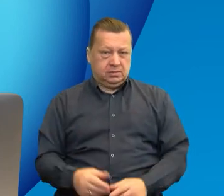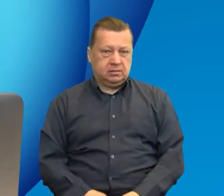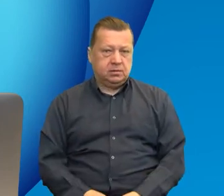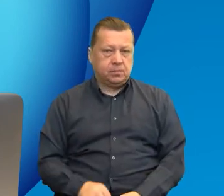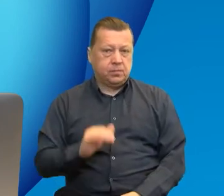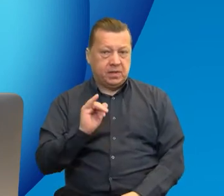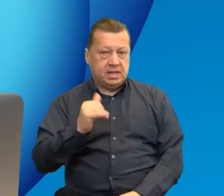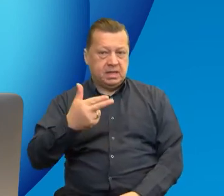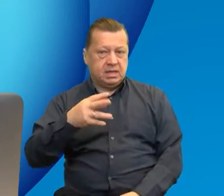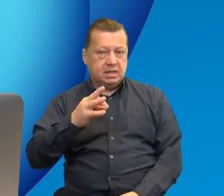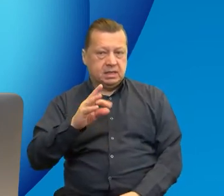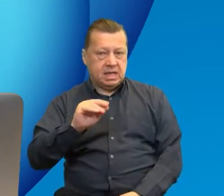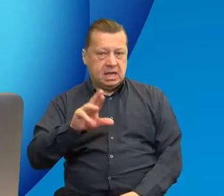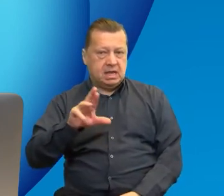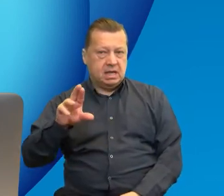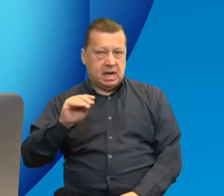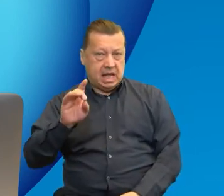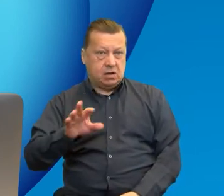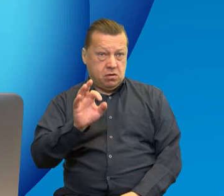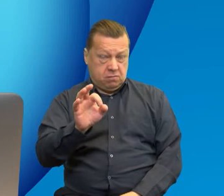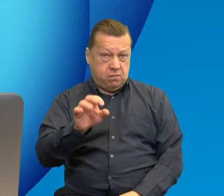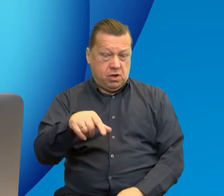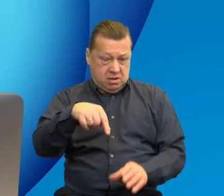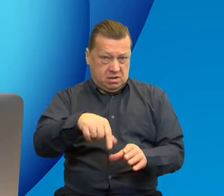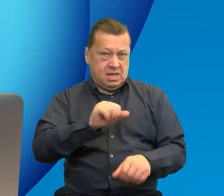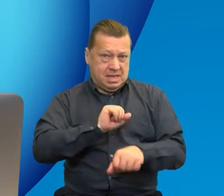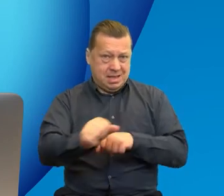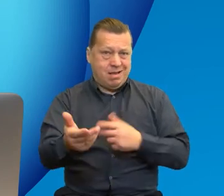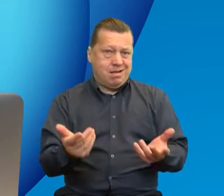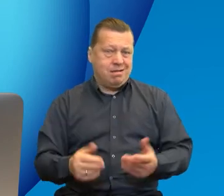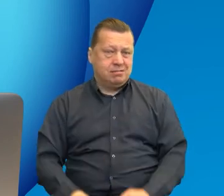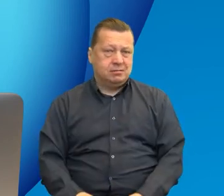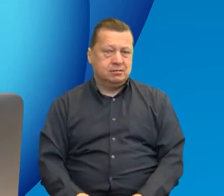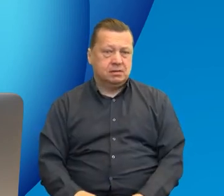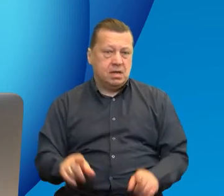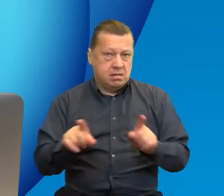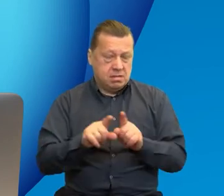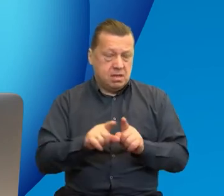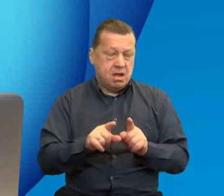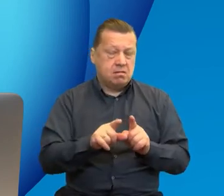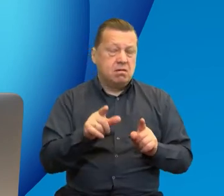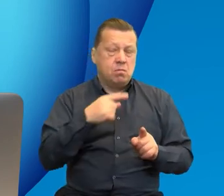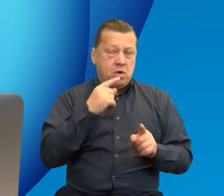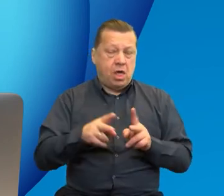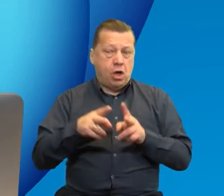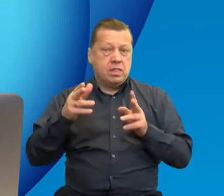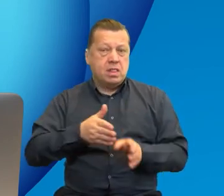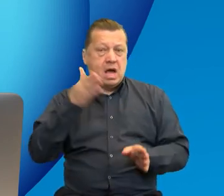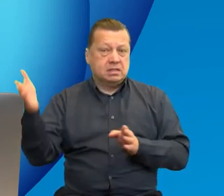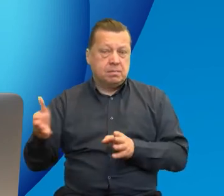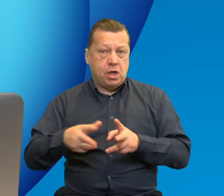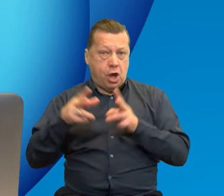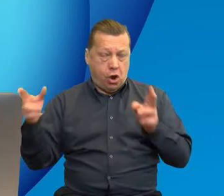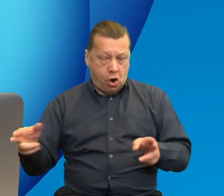Interregu jest, w obecnej perspektywie, ale też i w przyszłej, więc zachęcamy do